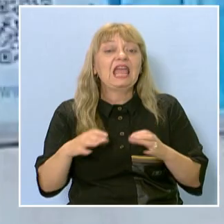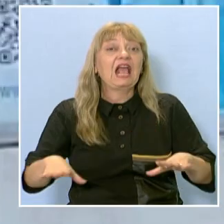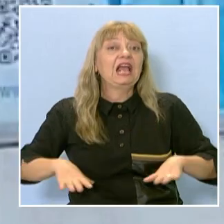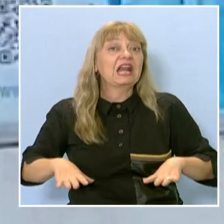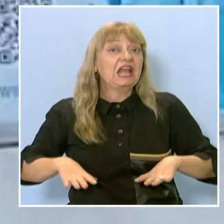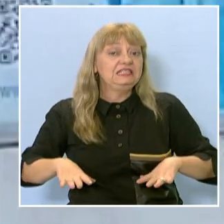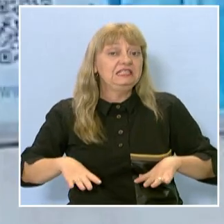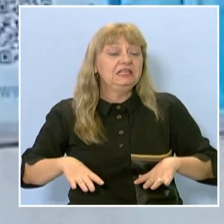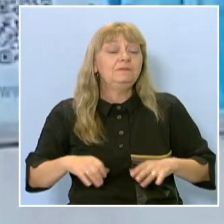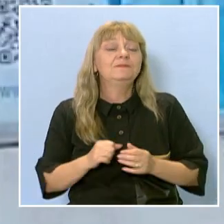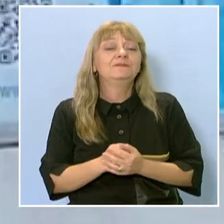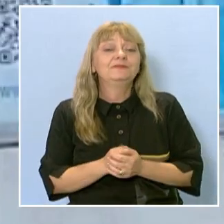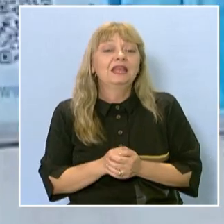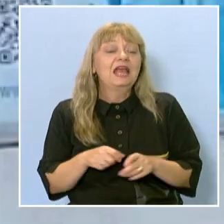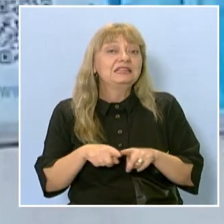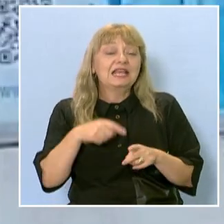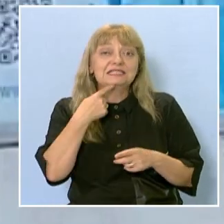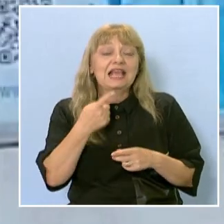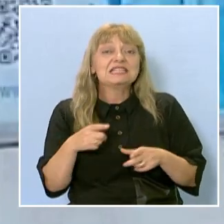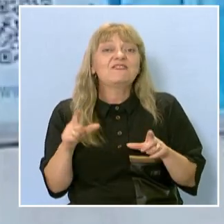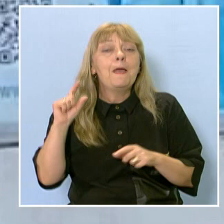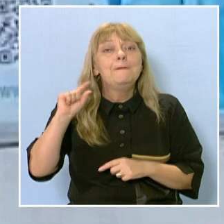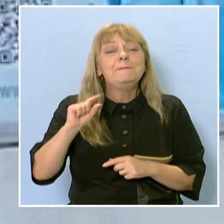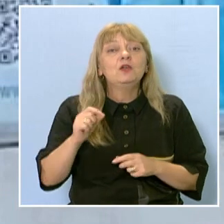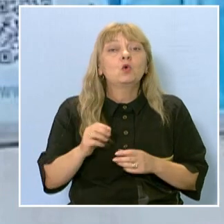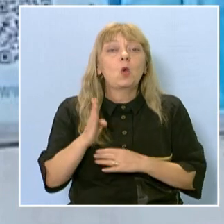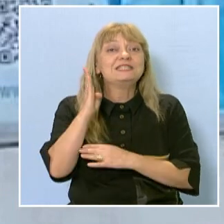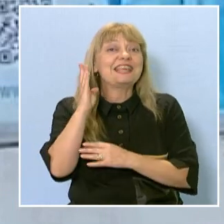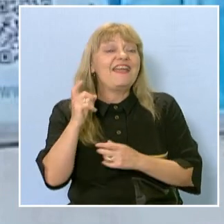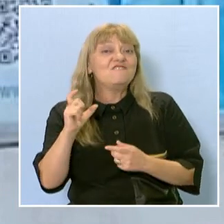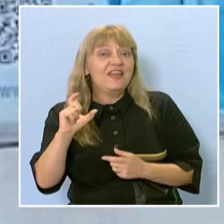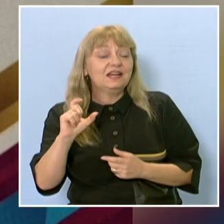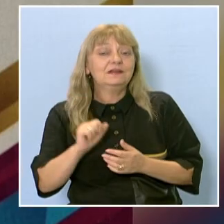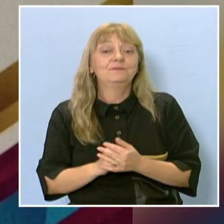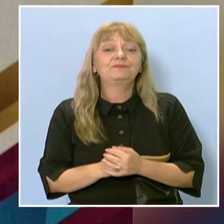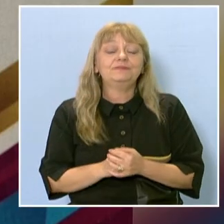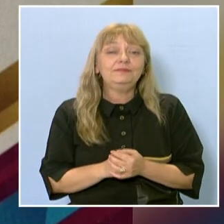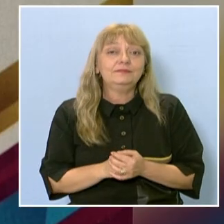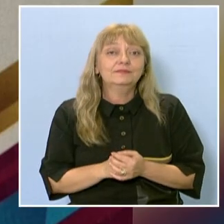наричахме микросера. Така си наричаше просто място, където отглеждахме микрорастенията.